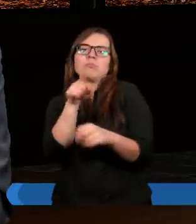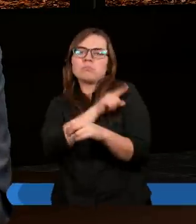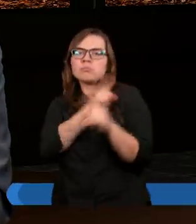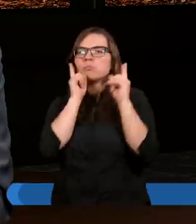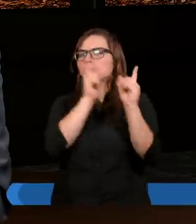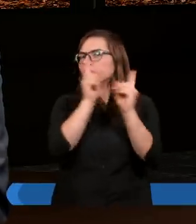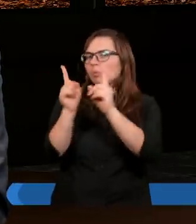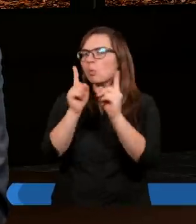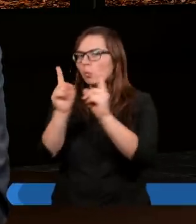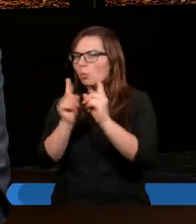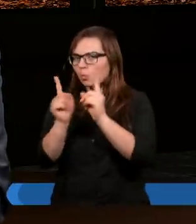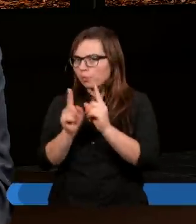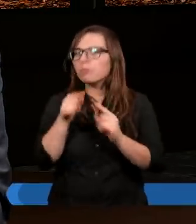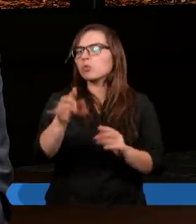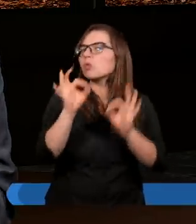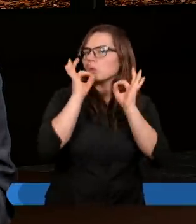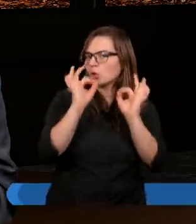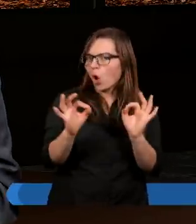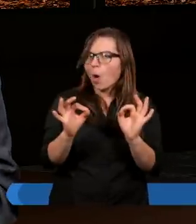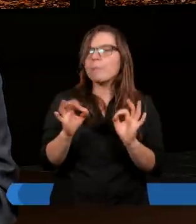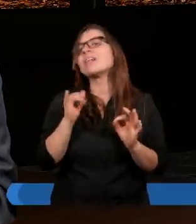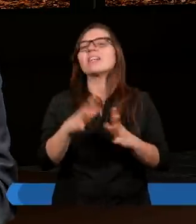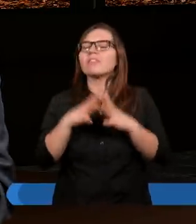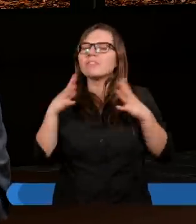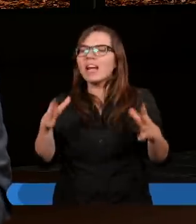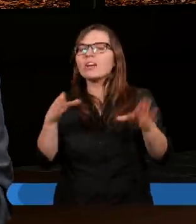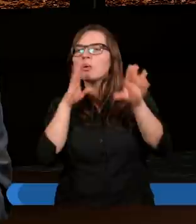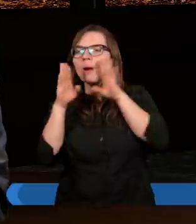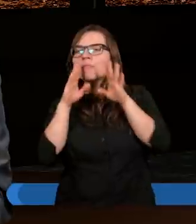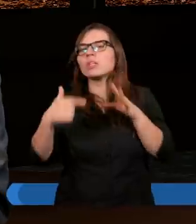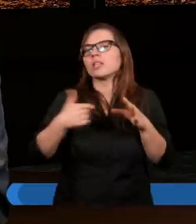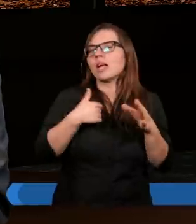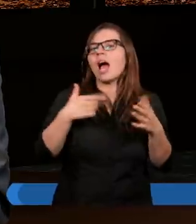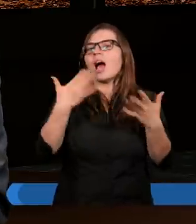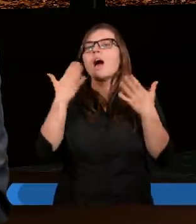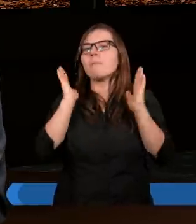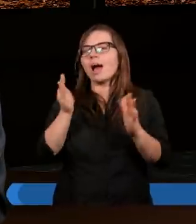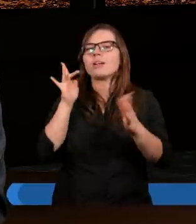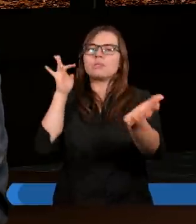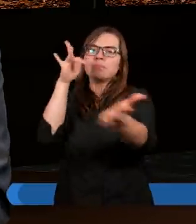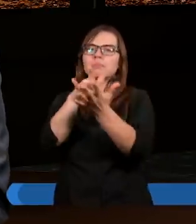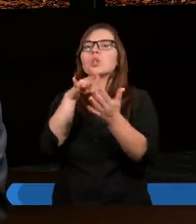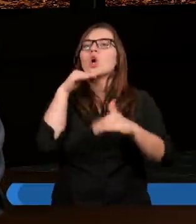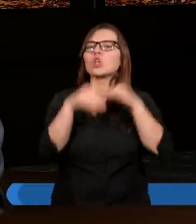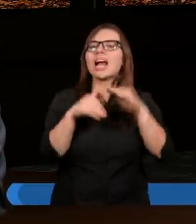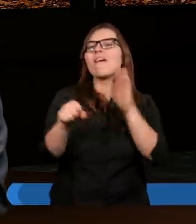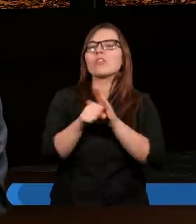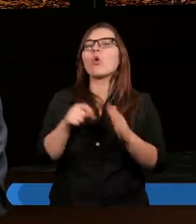większe prawdopodobieństwo, że ja szczęśliwie dojadę do celu.